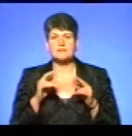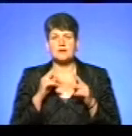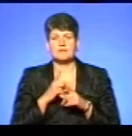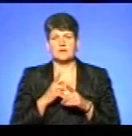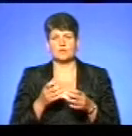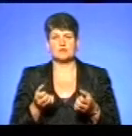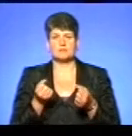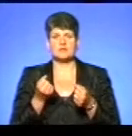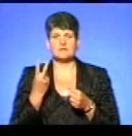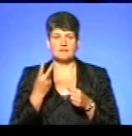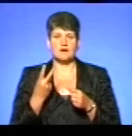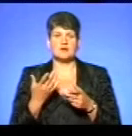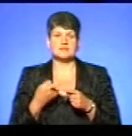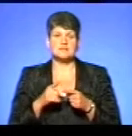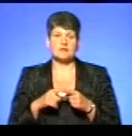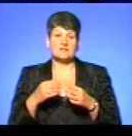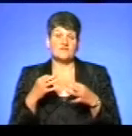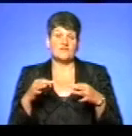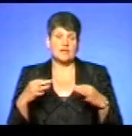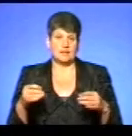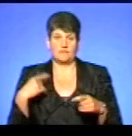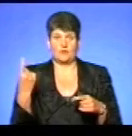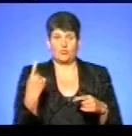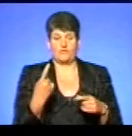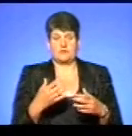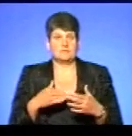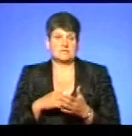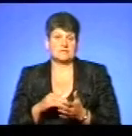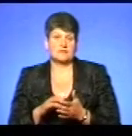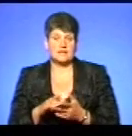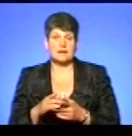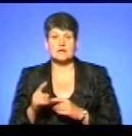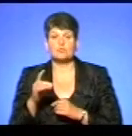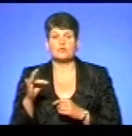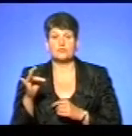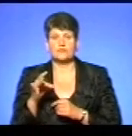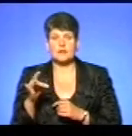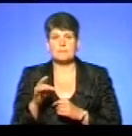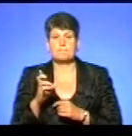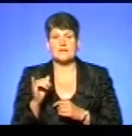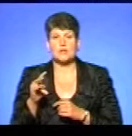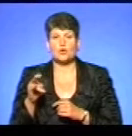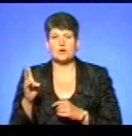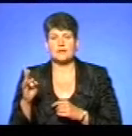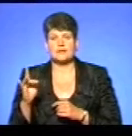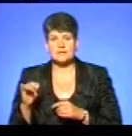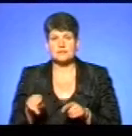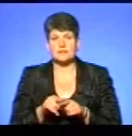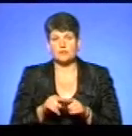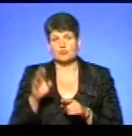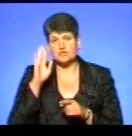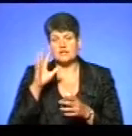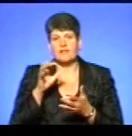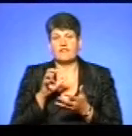останні два спалахи, пов'язані з виглядним утриманням свиней. От попередній в Зборівському районі, в Сидії Білокорниця, так само взяв Шоловік в арену, чи,